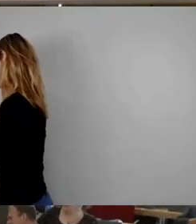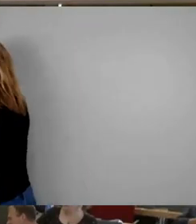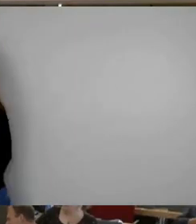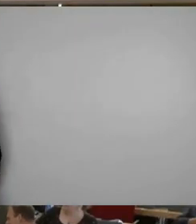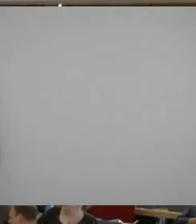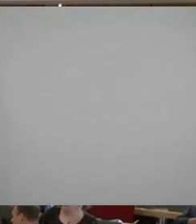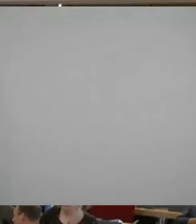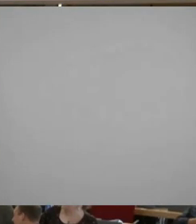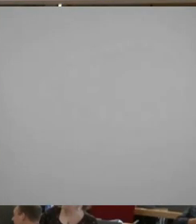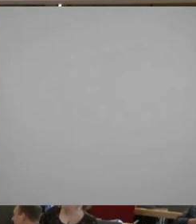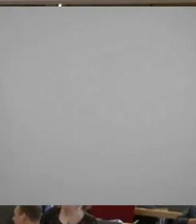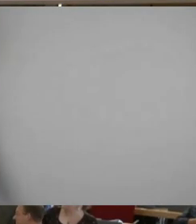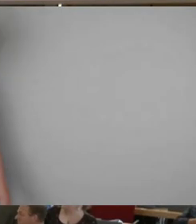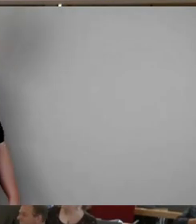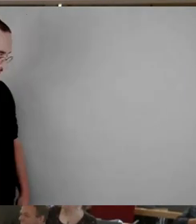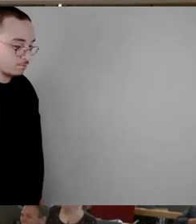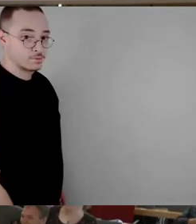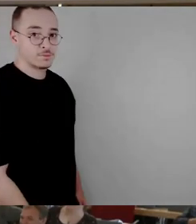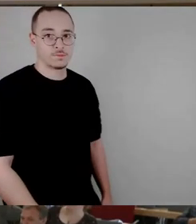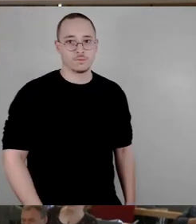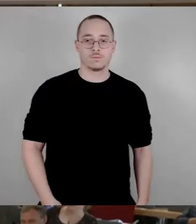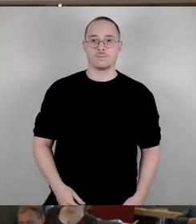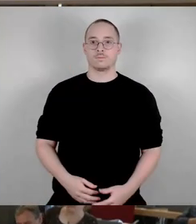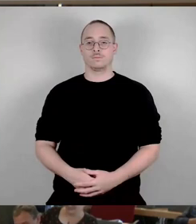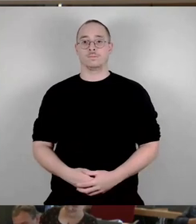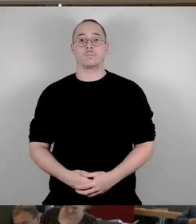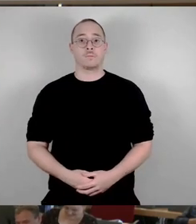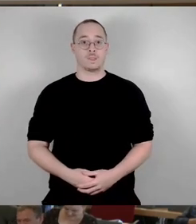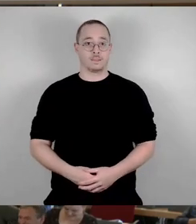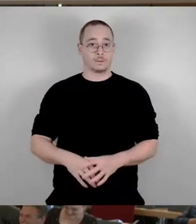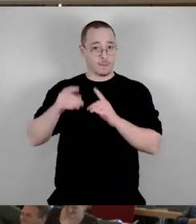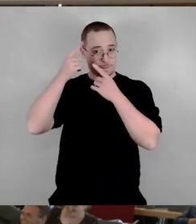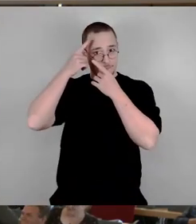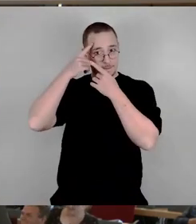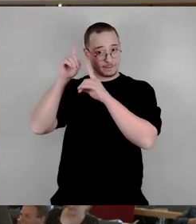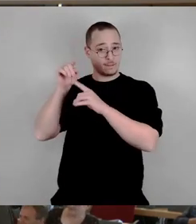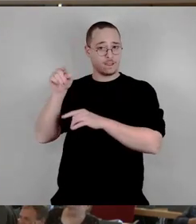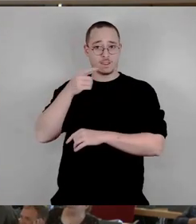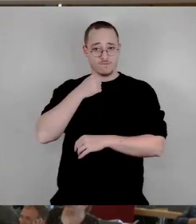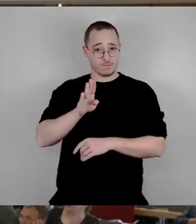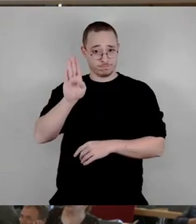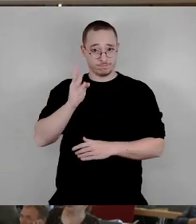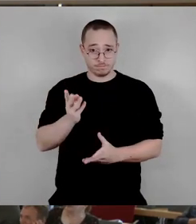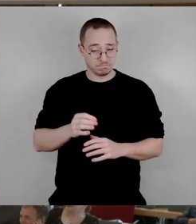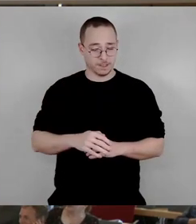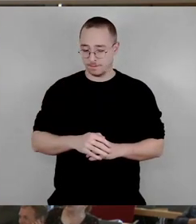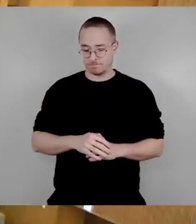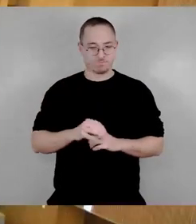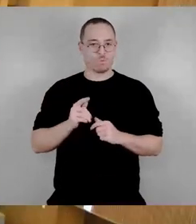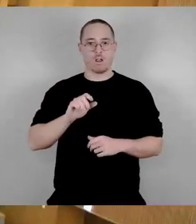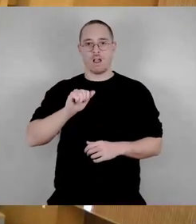So, wird Dissidenten das Wort gewünscht? Nein. Wird AfD das Wort gewünscht? Nein.